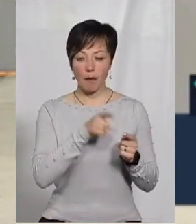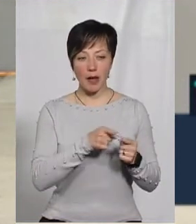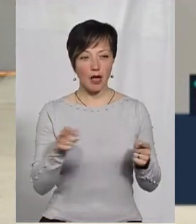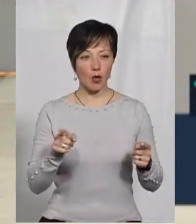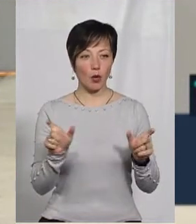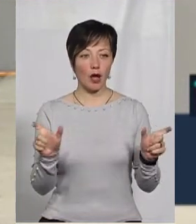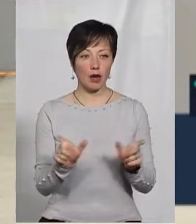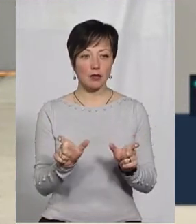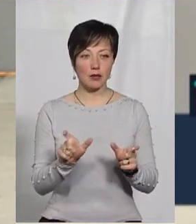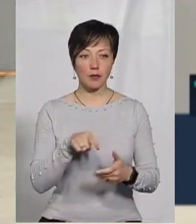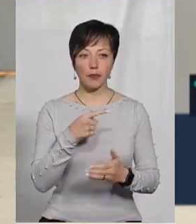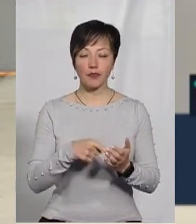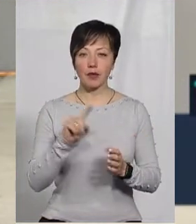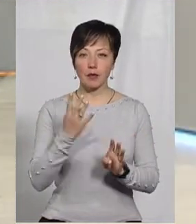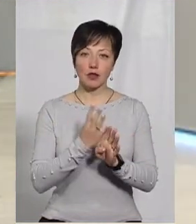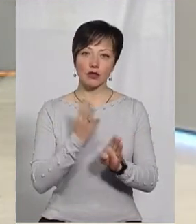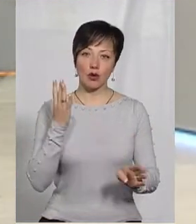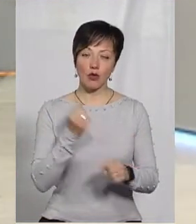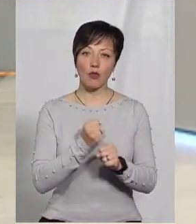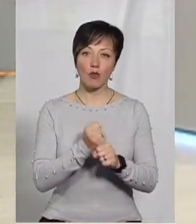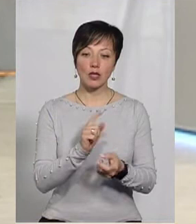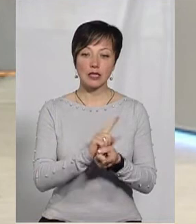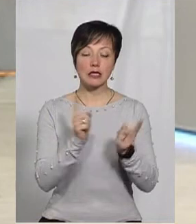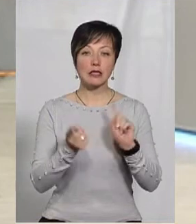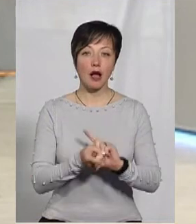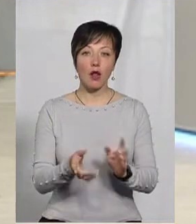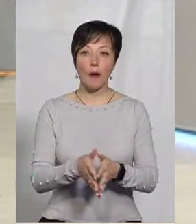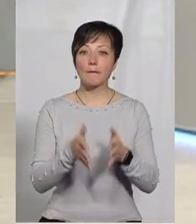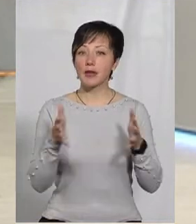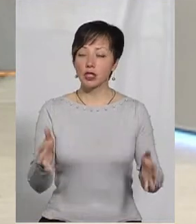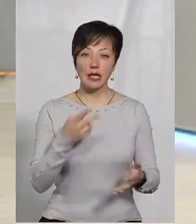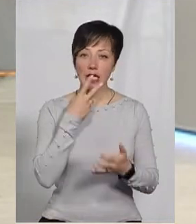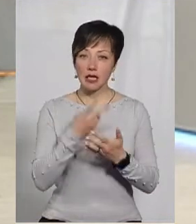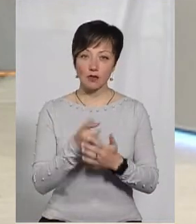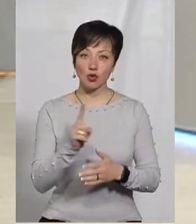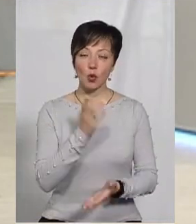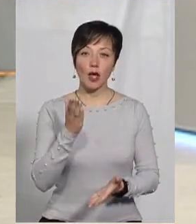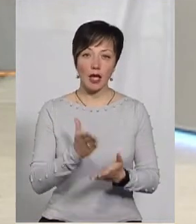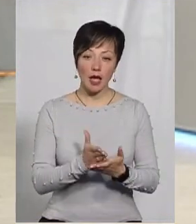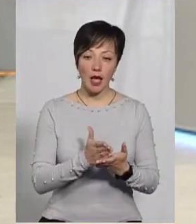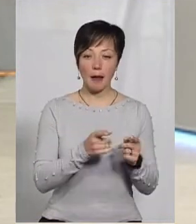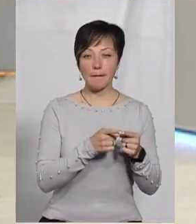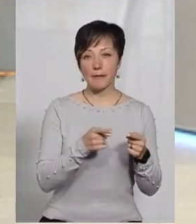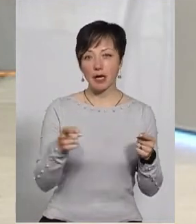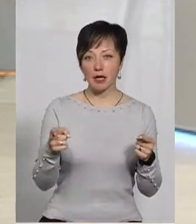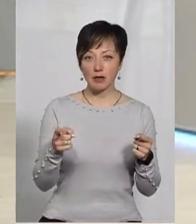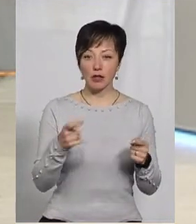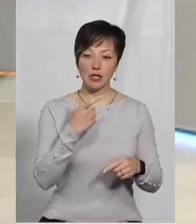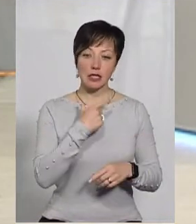період карантину? Ну, насамперед роботи стало більше, тому що, не дивлячись на те, що є і період